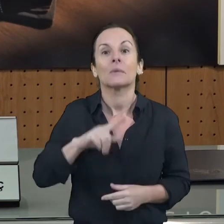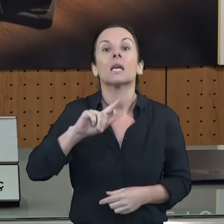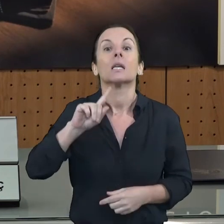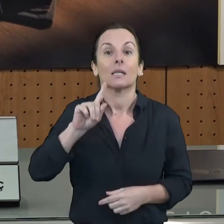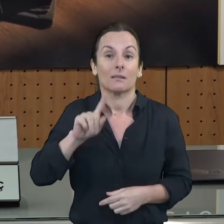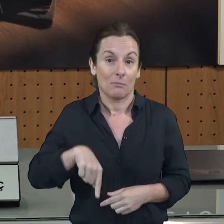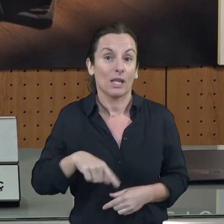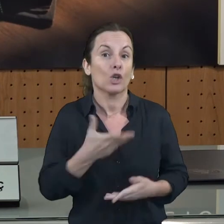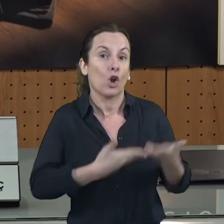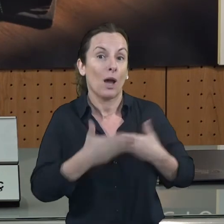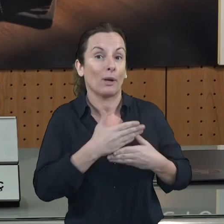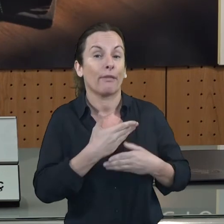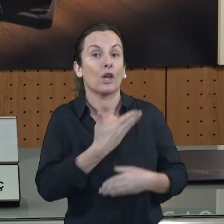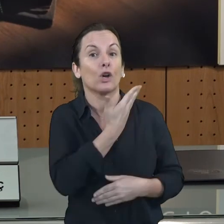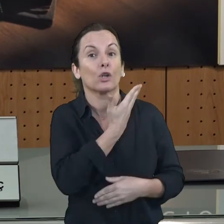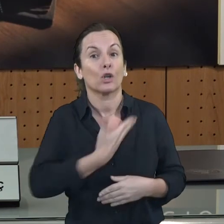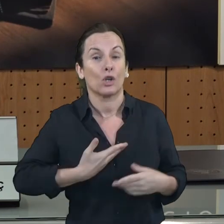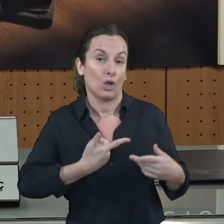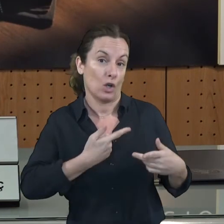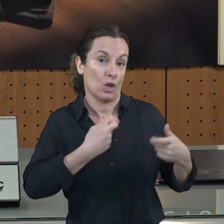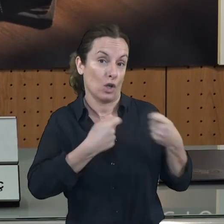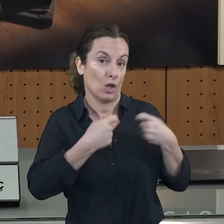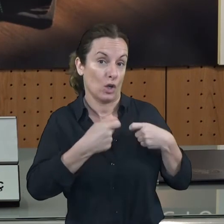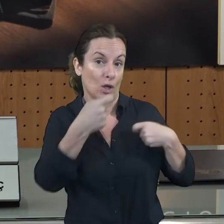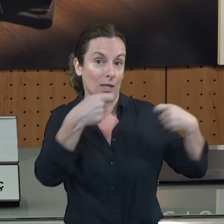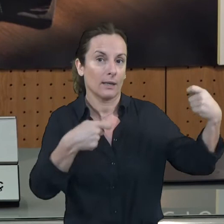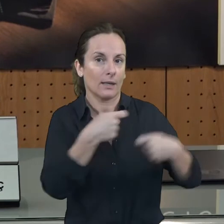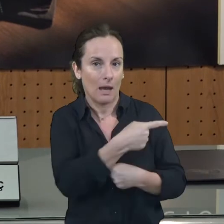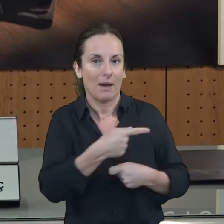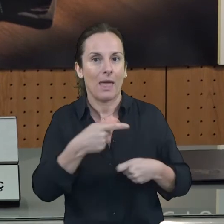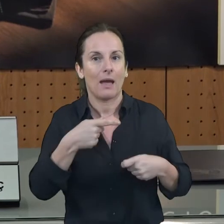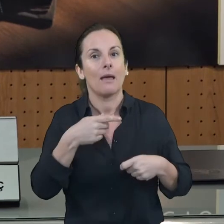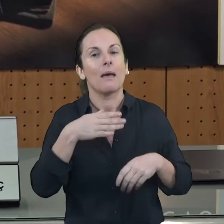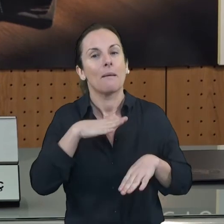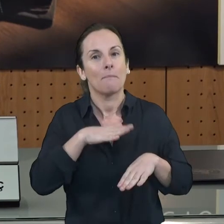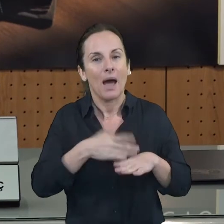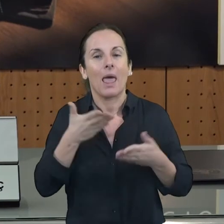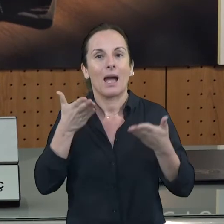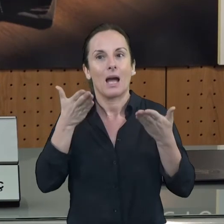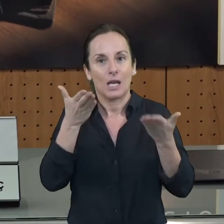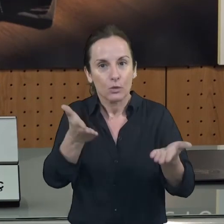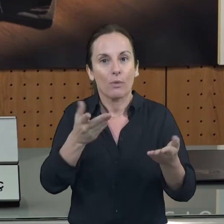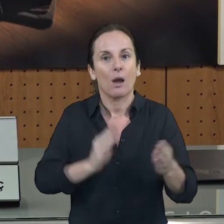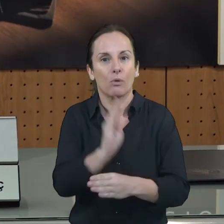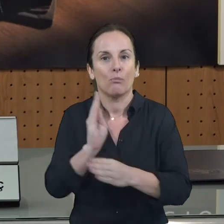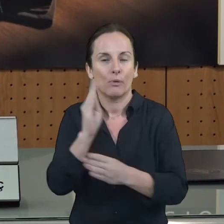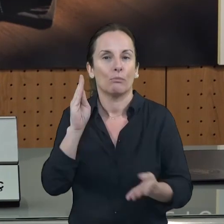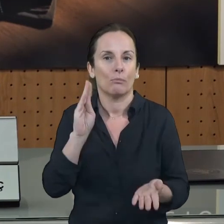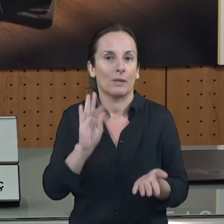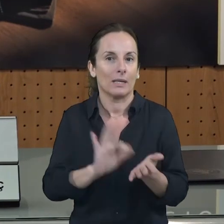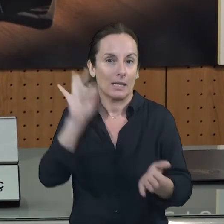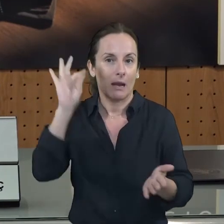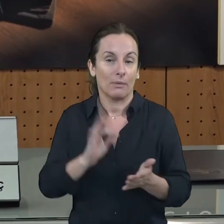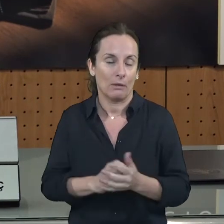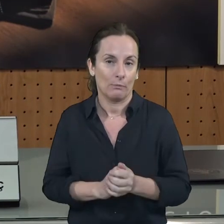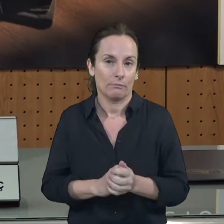aquesta línia de 800.000 euros dirigides a els petits empresaris, a les petites empreses i autònoms, per aixecar la persiana.